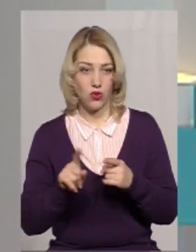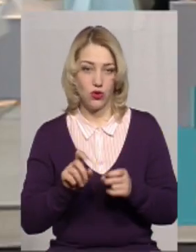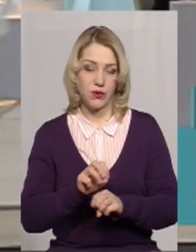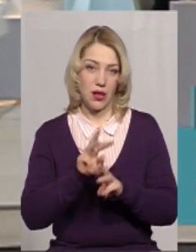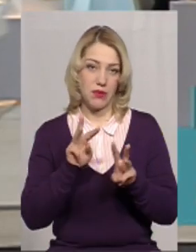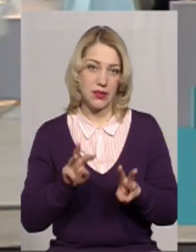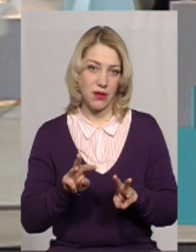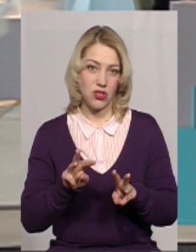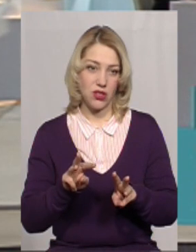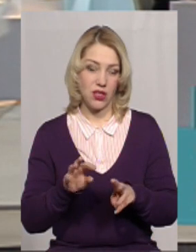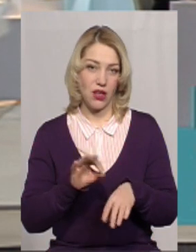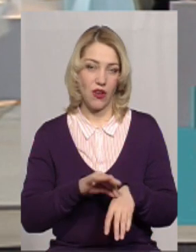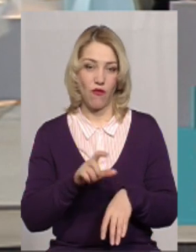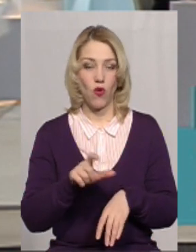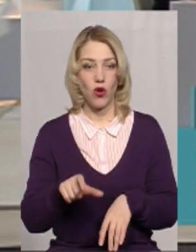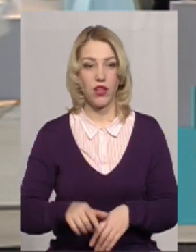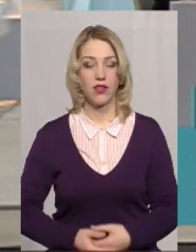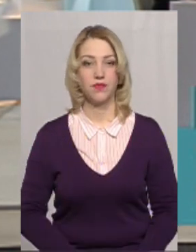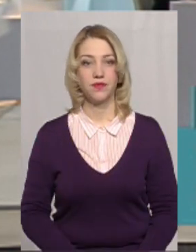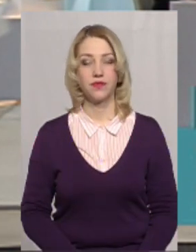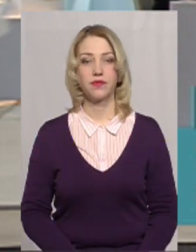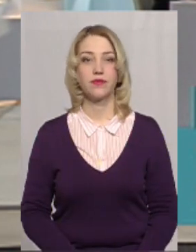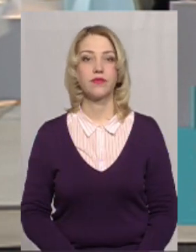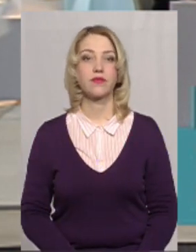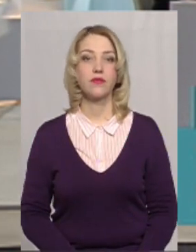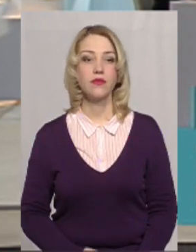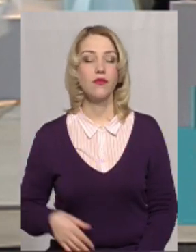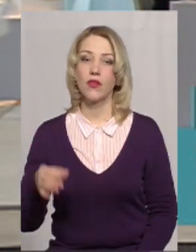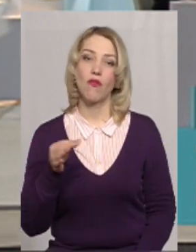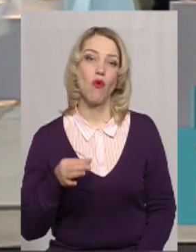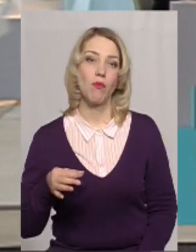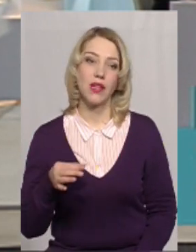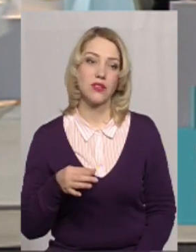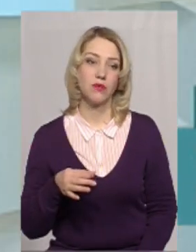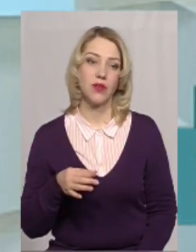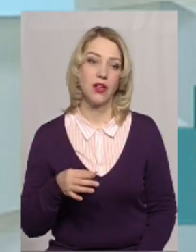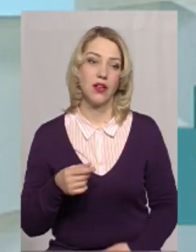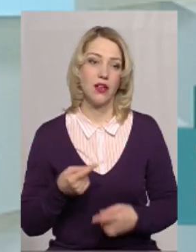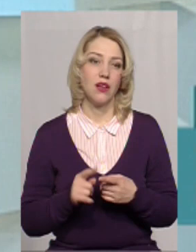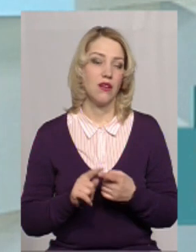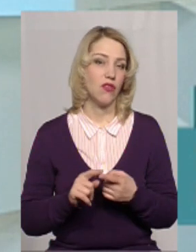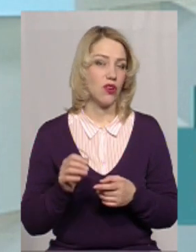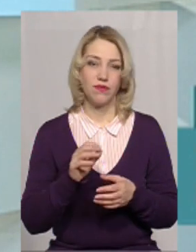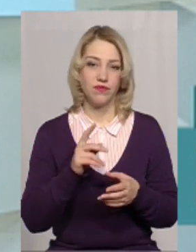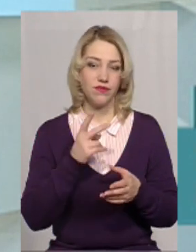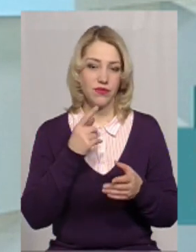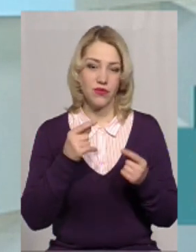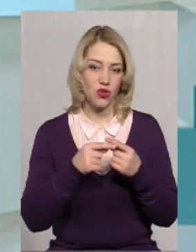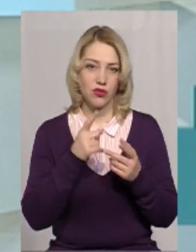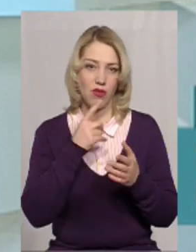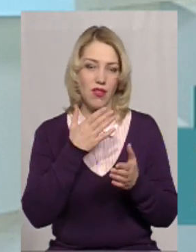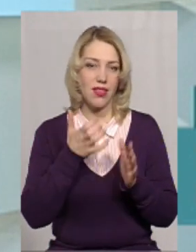забезпечити хворих? Дивіться, в обласному, напевне, що недостатньо, тому що,